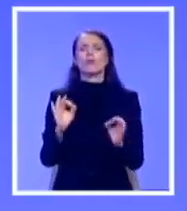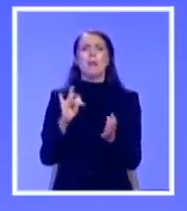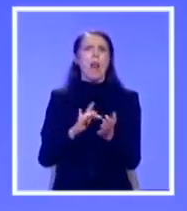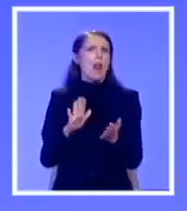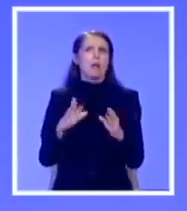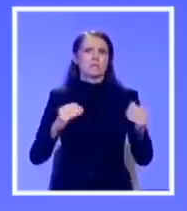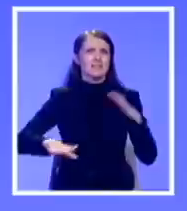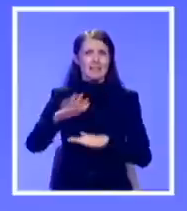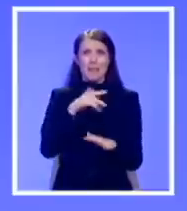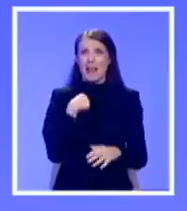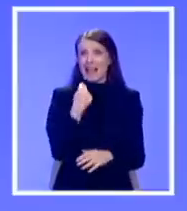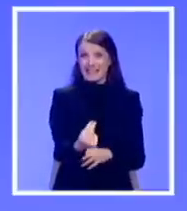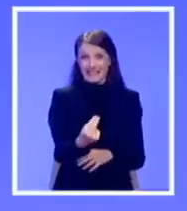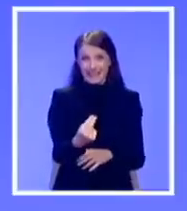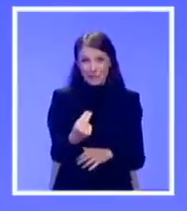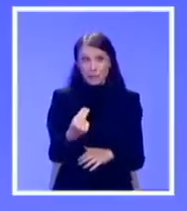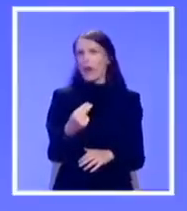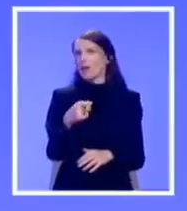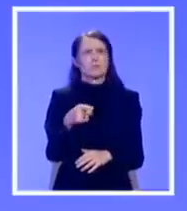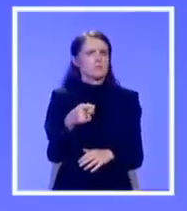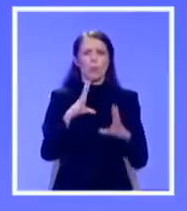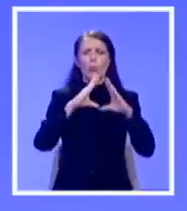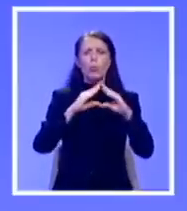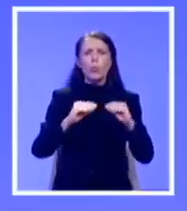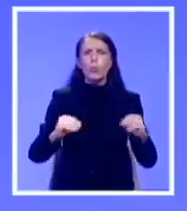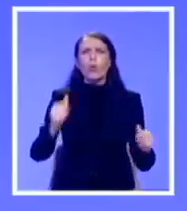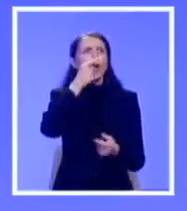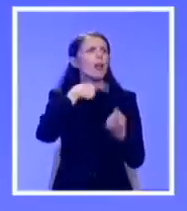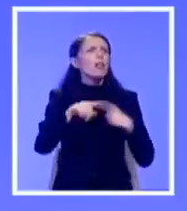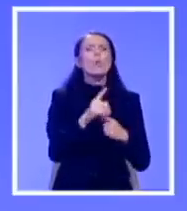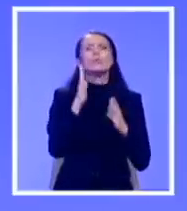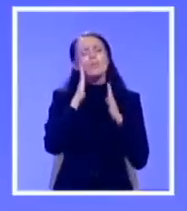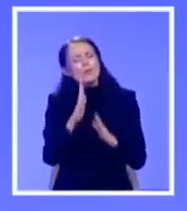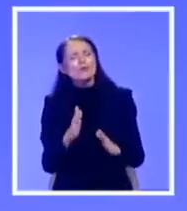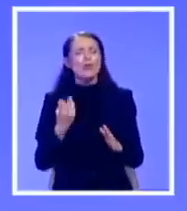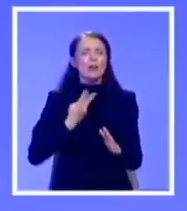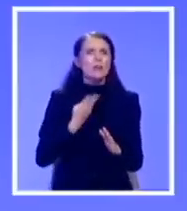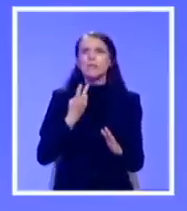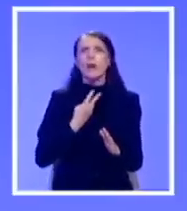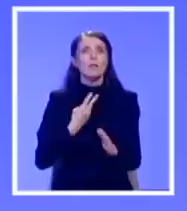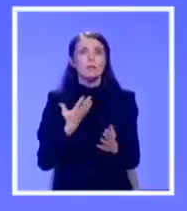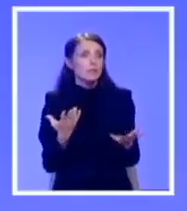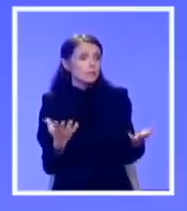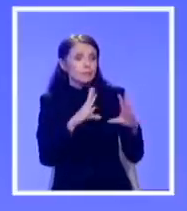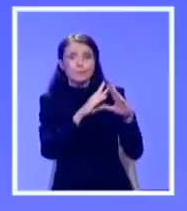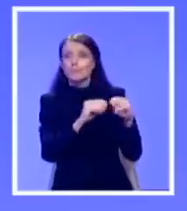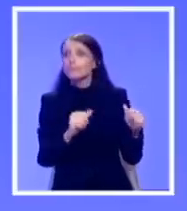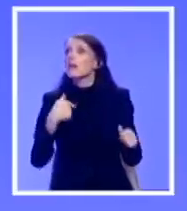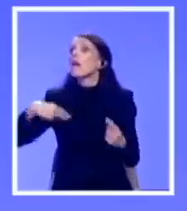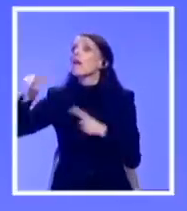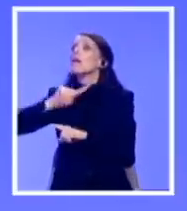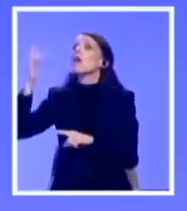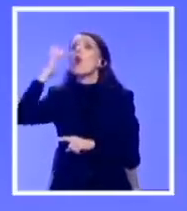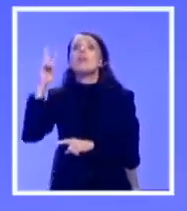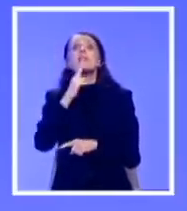Srbija, kako znamo, nažalost umire u nepravdi koju trpe vredni i pošteni ljudi koji su osuđeni na tih unestajanje, jer prosto nisu poznati javnosti i